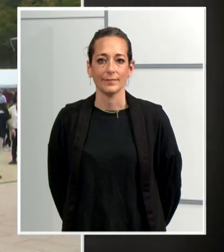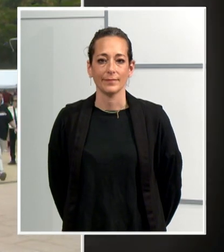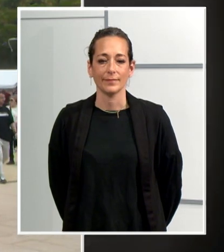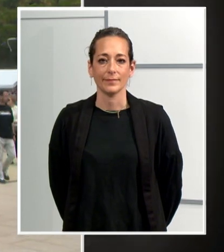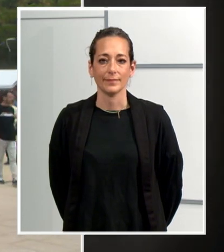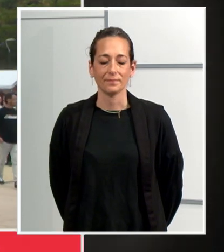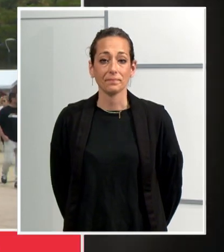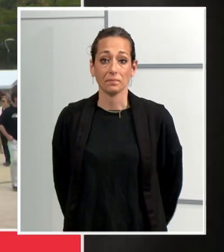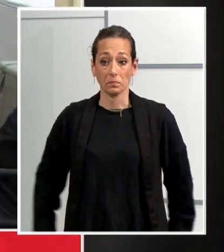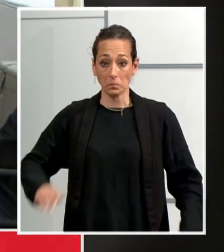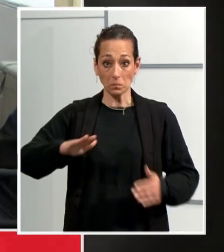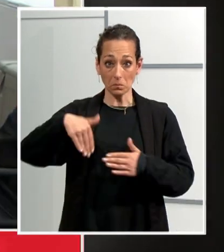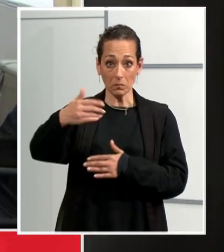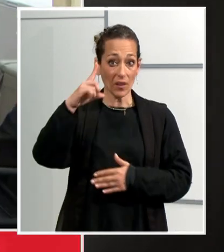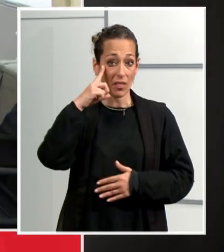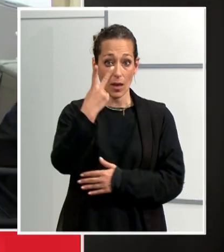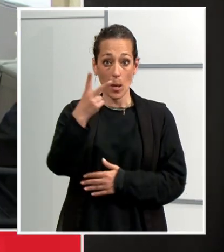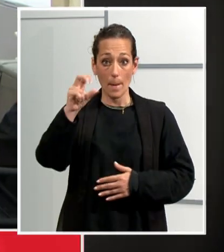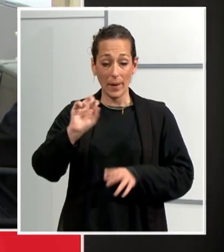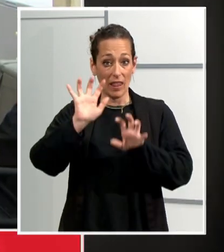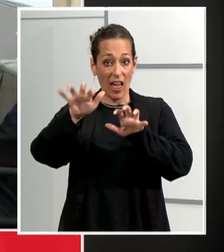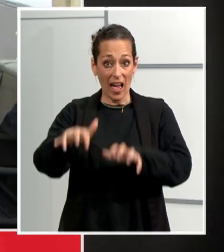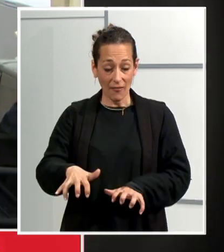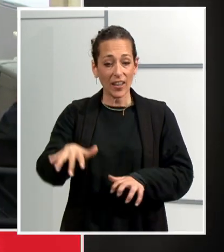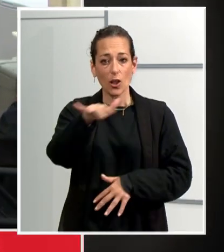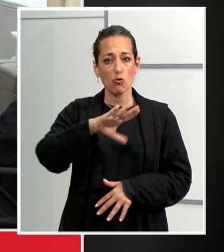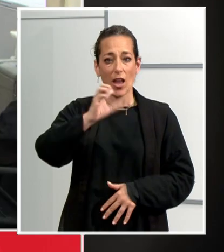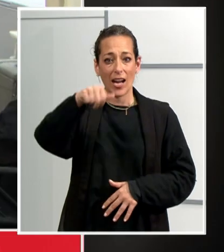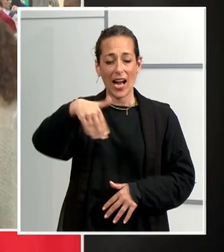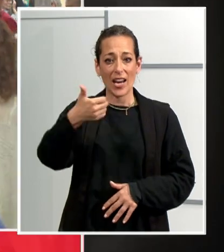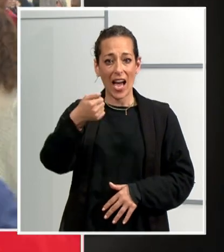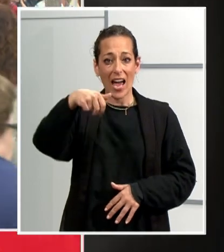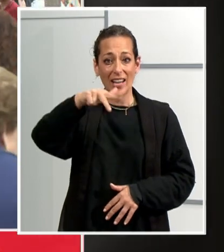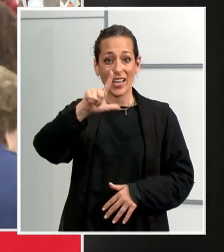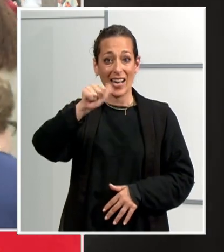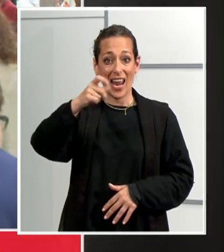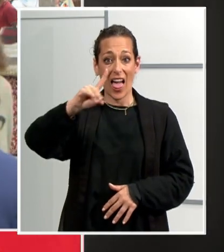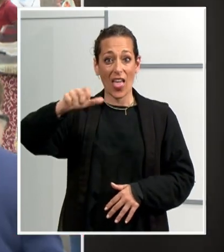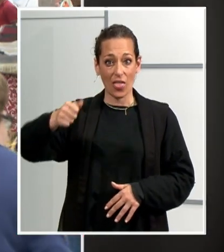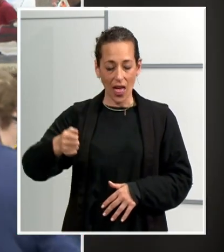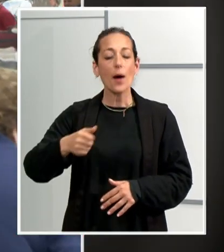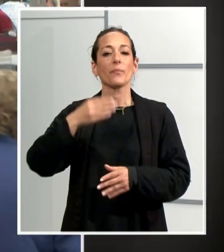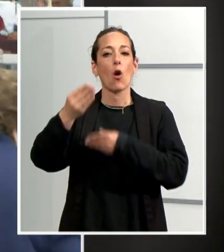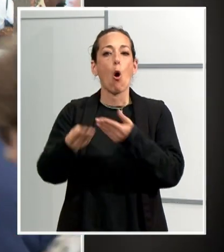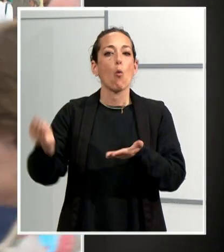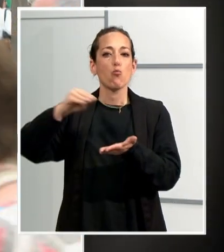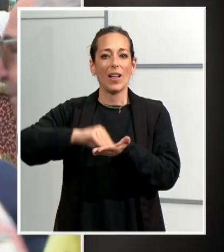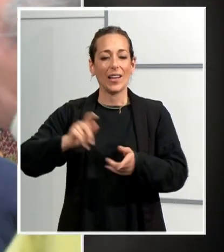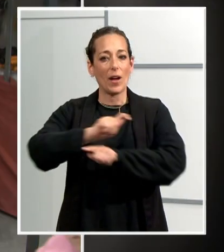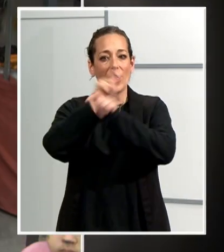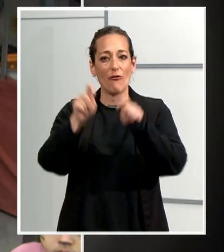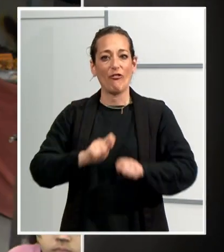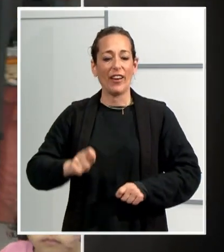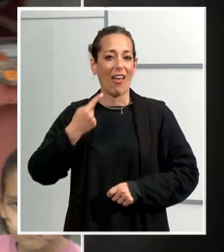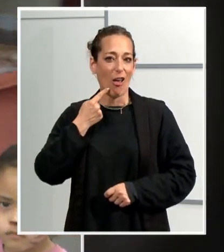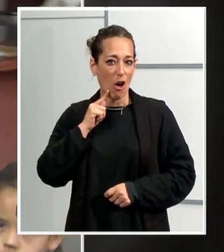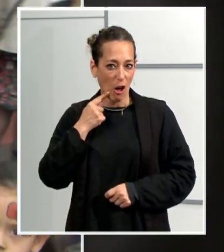El proper 20 d'abril, Can Anglada acollirà una nova edició de la Fira de l'Oliva. la novena. Des de les 10 del matí fins les 9 del vespre, la plaça de Can Anglada i